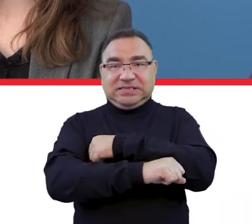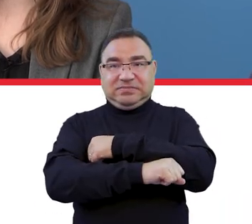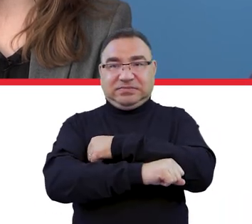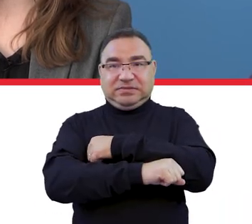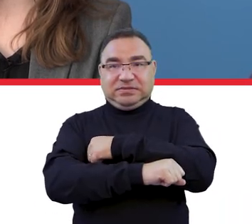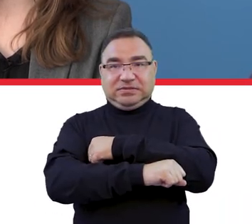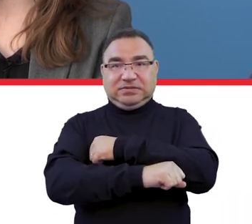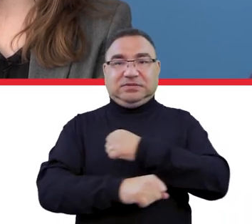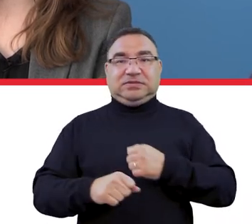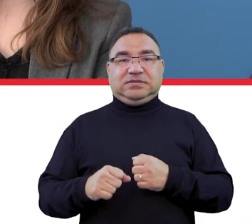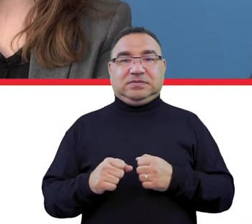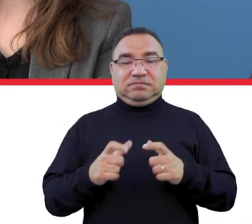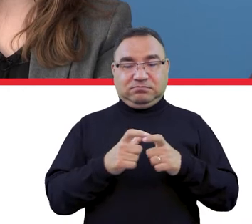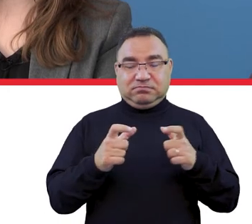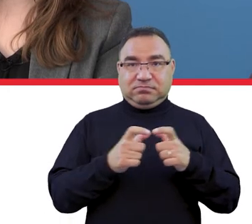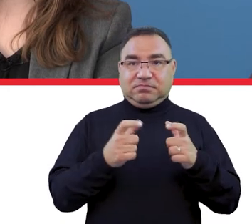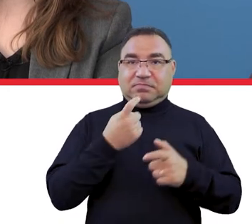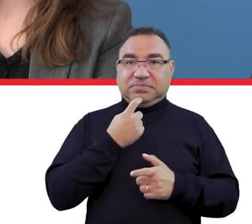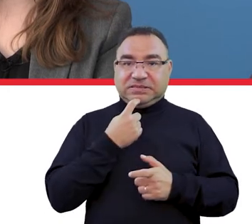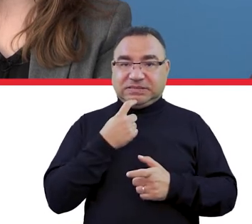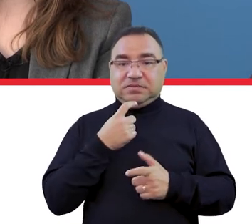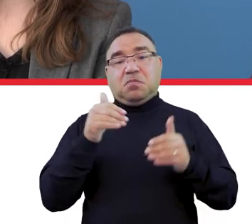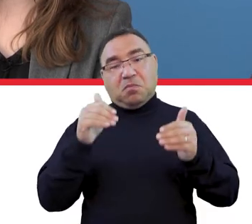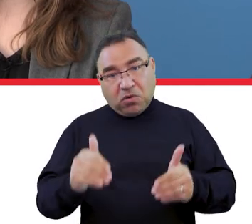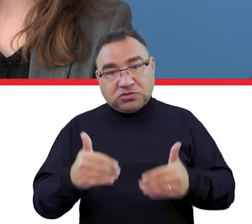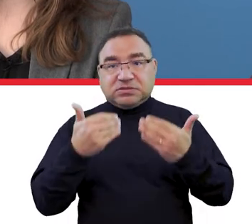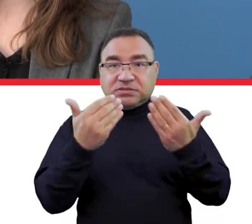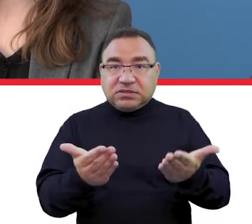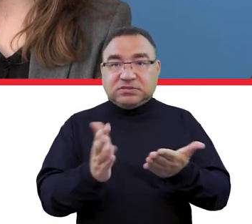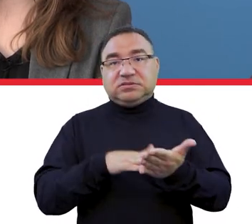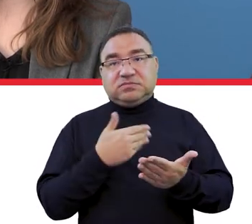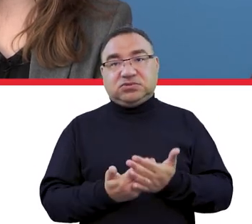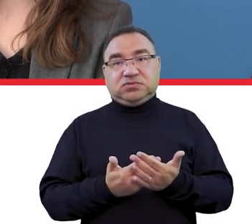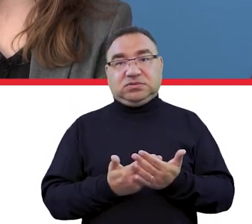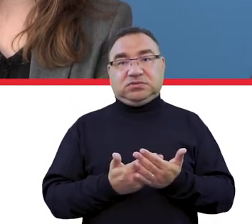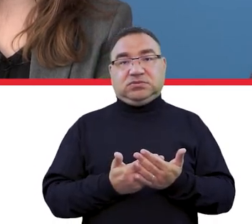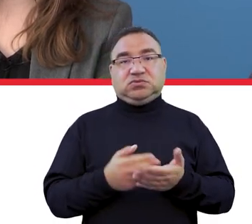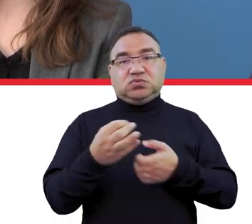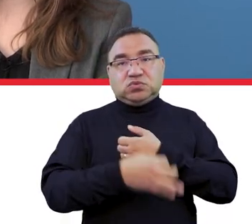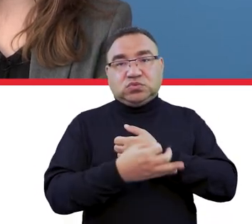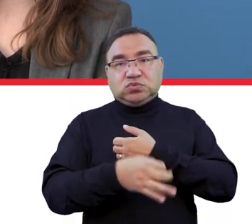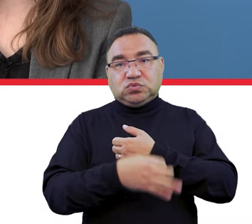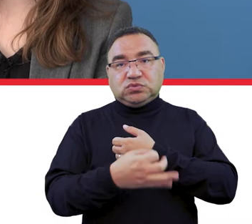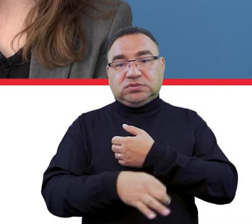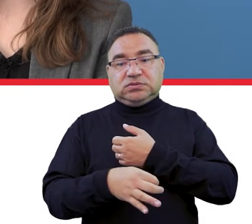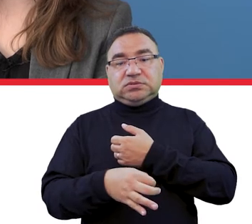wprost. Może być wydana studentowi, który uprzednio